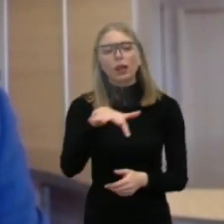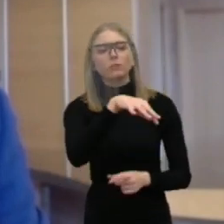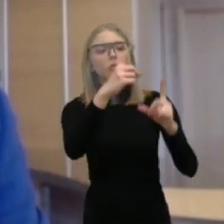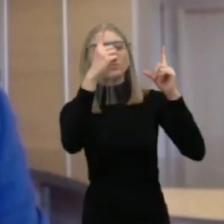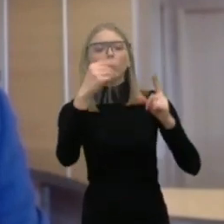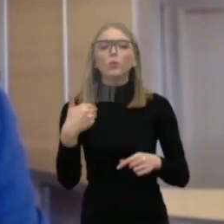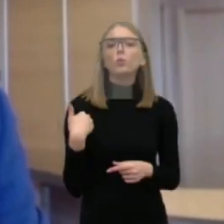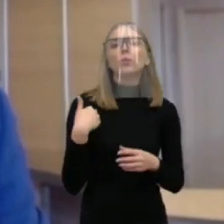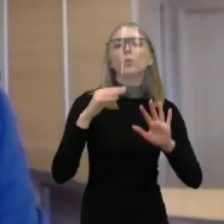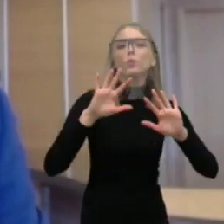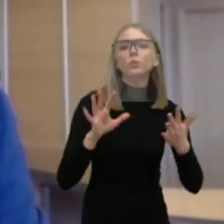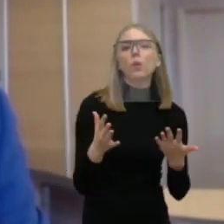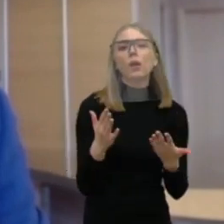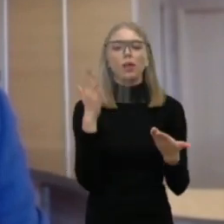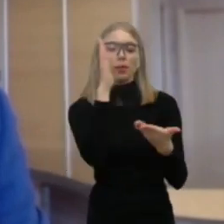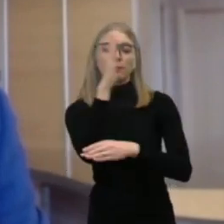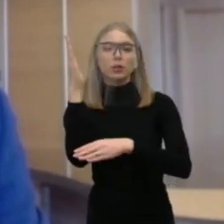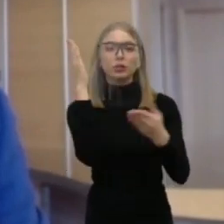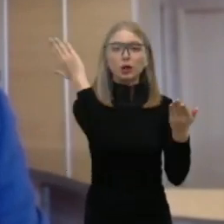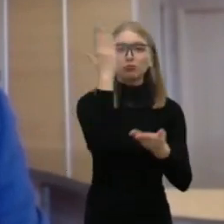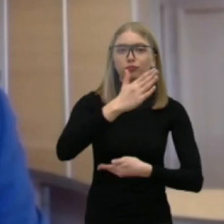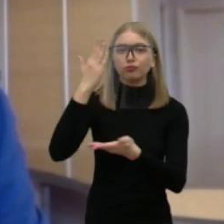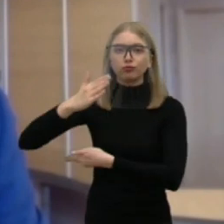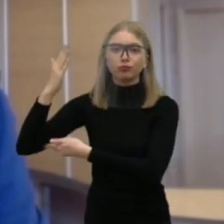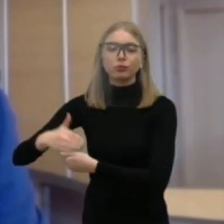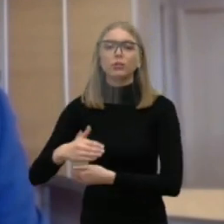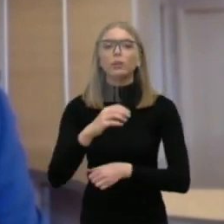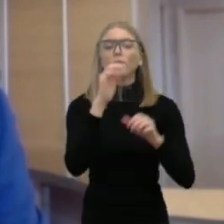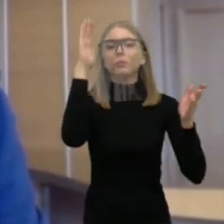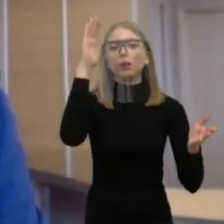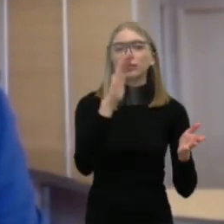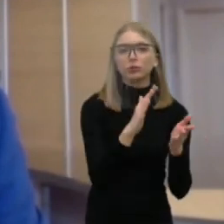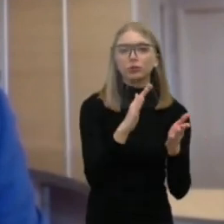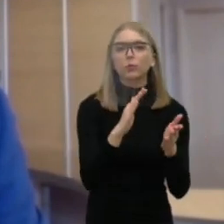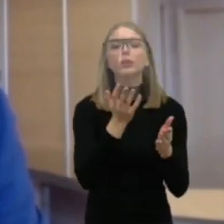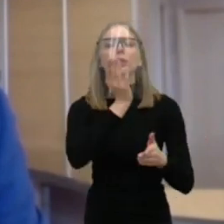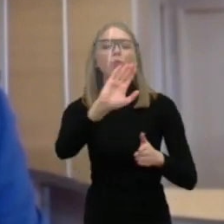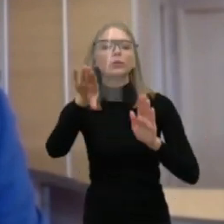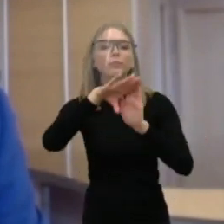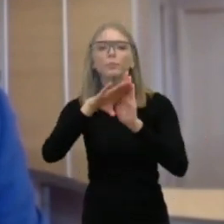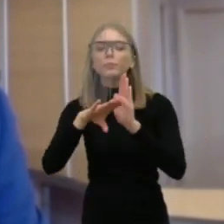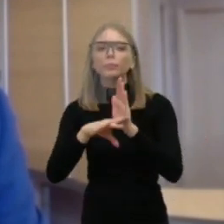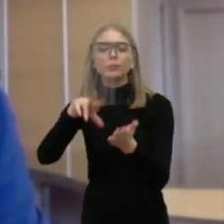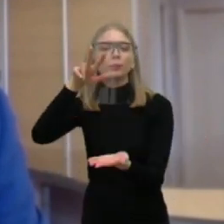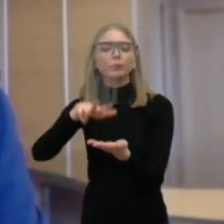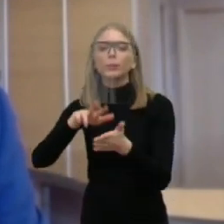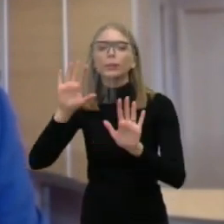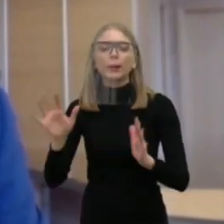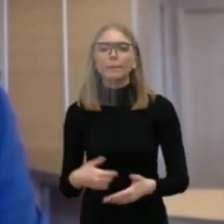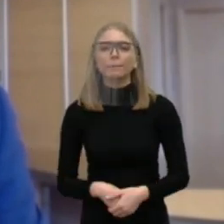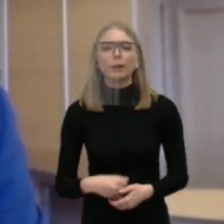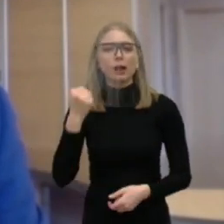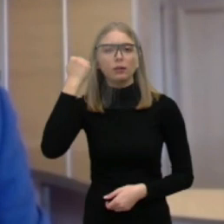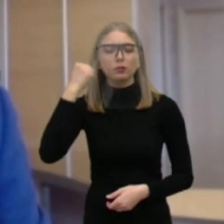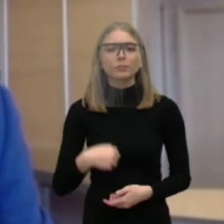kestis dėl sumažintų klinų kirtimų plotų, bet kad didesnių paskabų neturėtų ir ne vienas varslotų stovai. Kaip tai turėtų atrodyti nuo atjūsų?